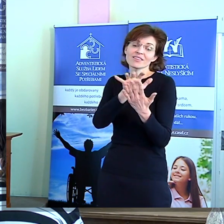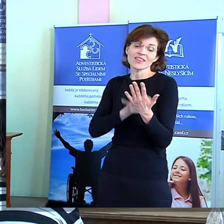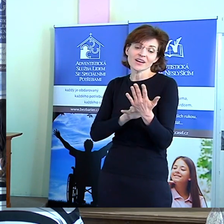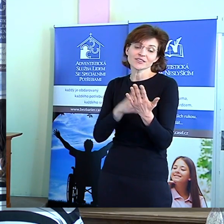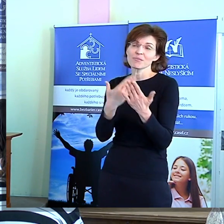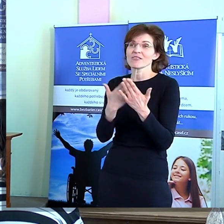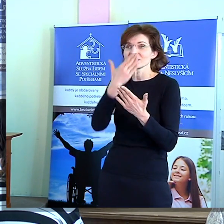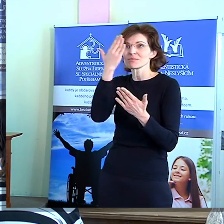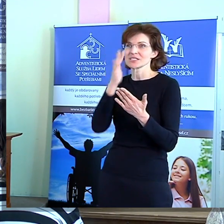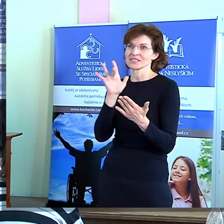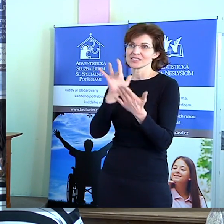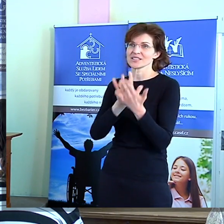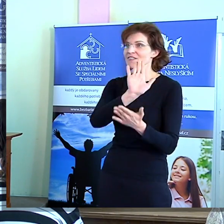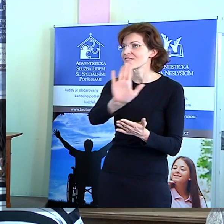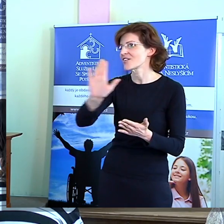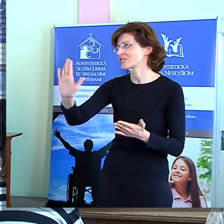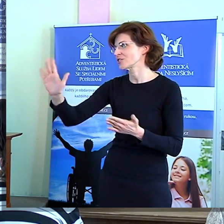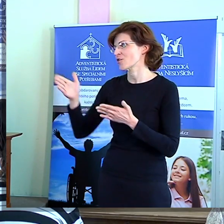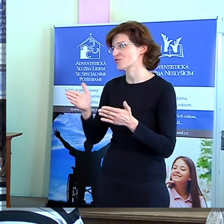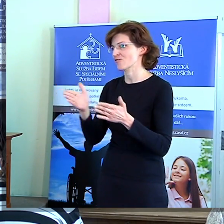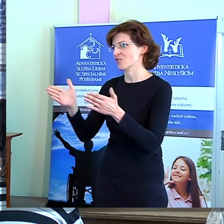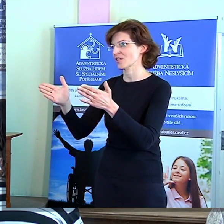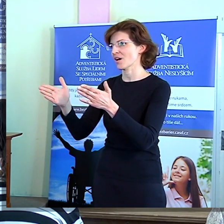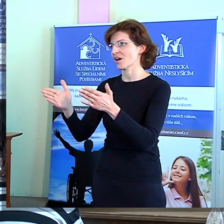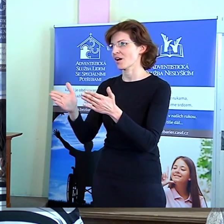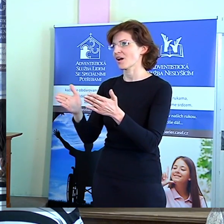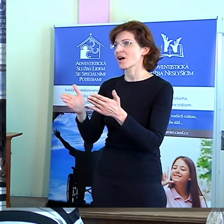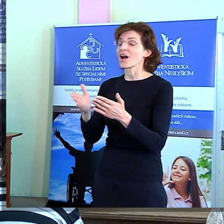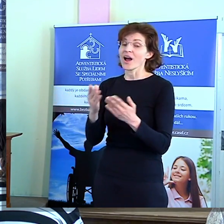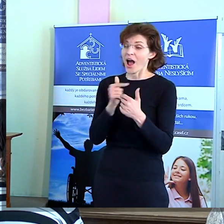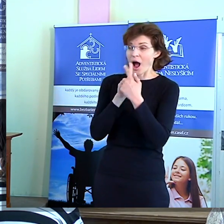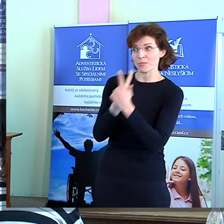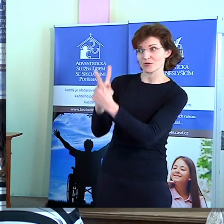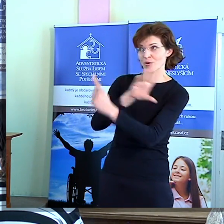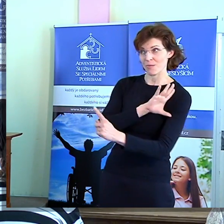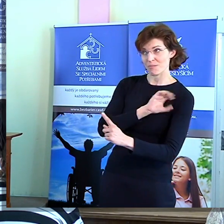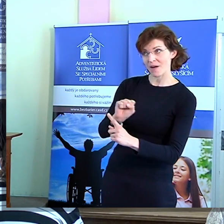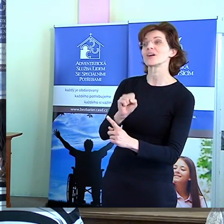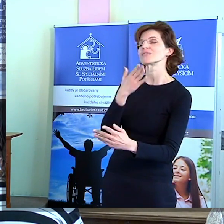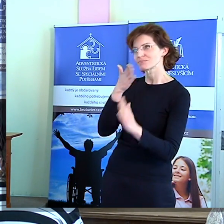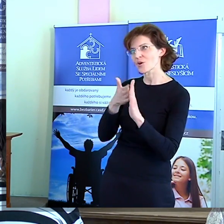života. A poštol Pavel ukázal, že to za to stojí. Amen.